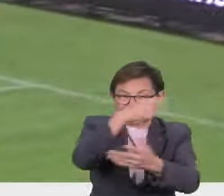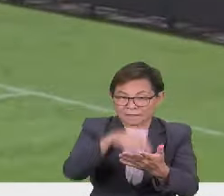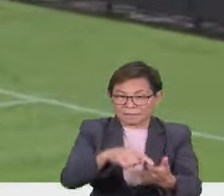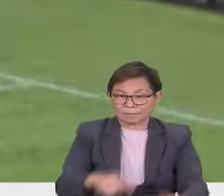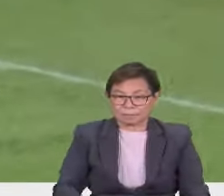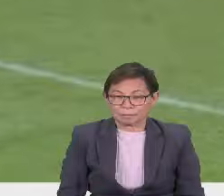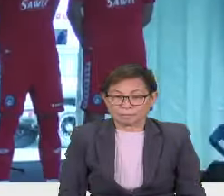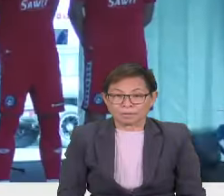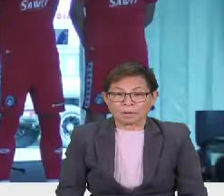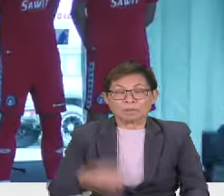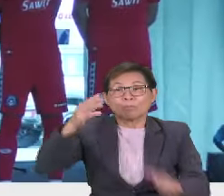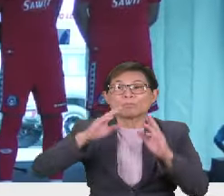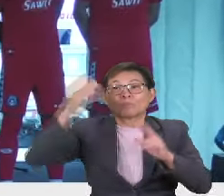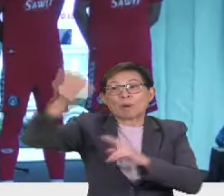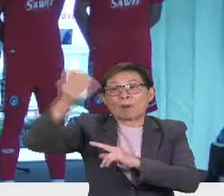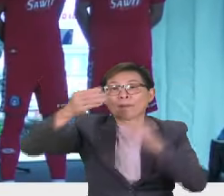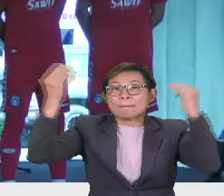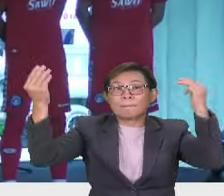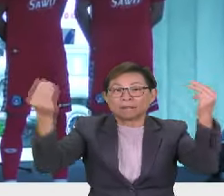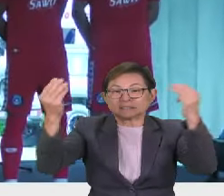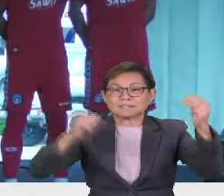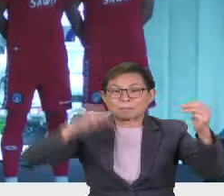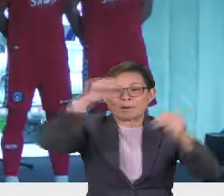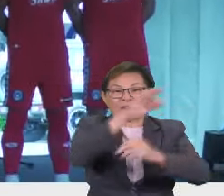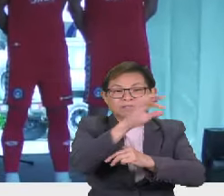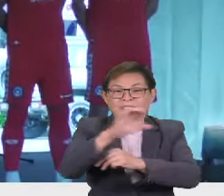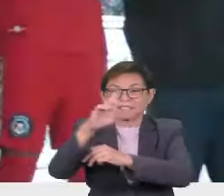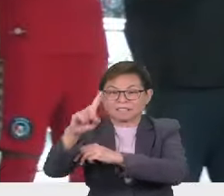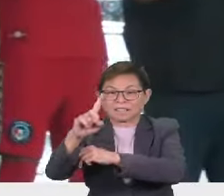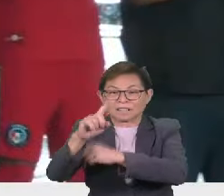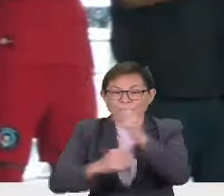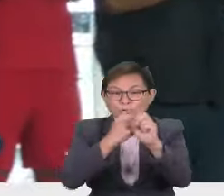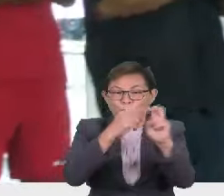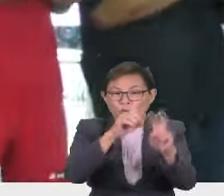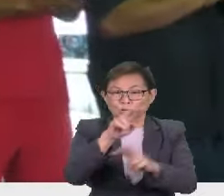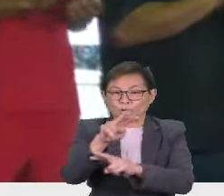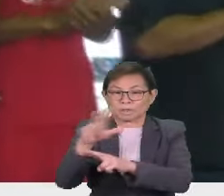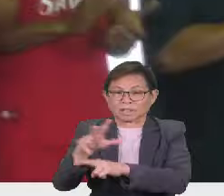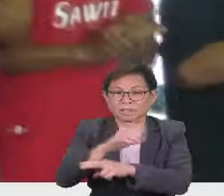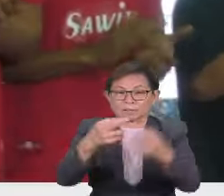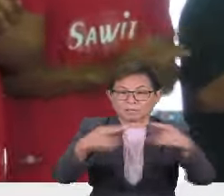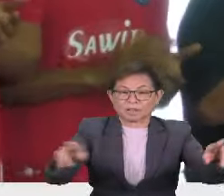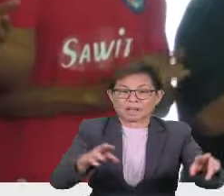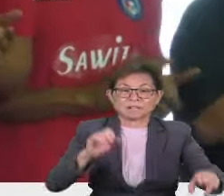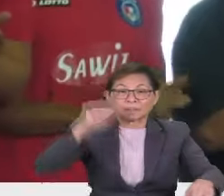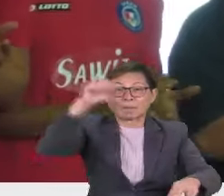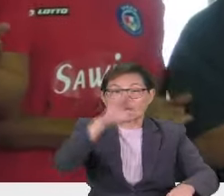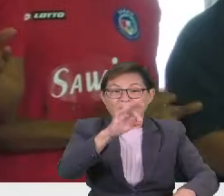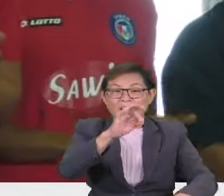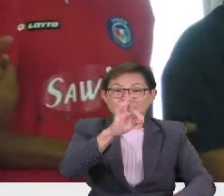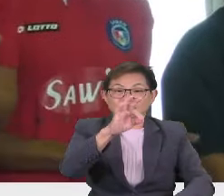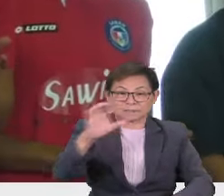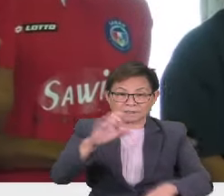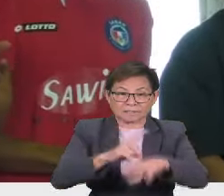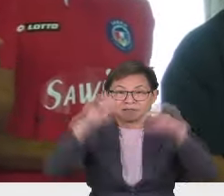Beliau berucap dalam Majlis Sabah FC Day 2023 dan pelancaran Jersey Home Sabah FC di Stadium